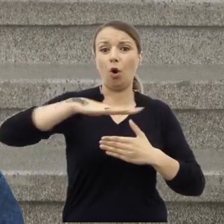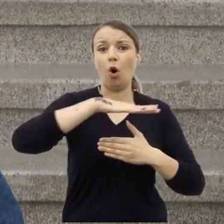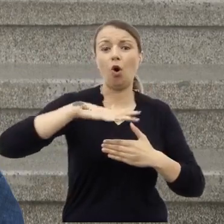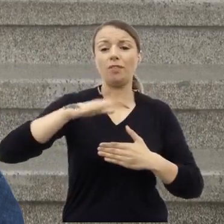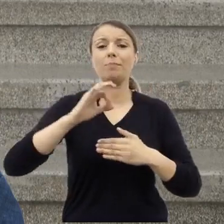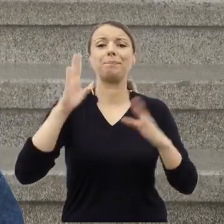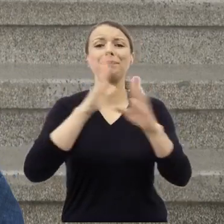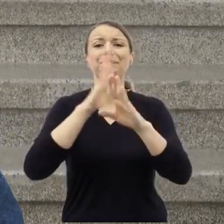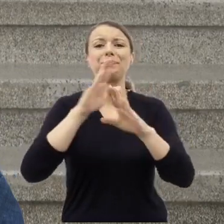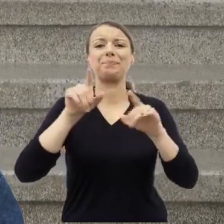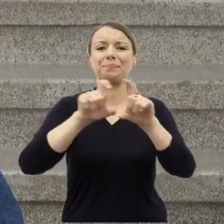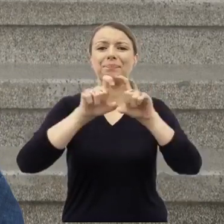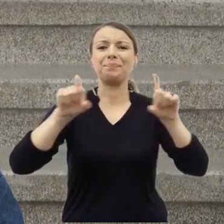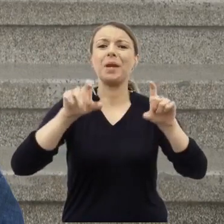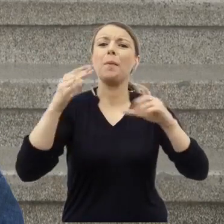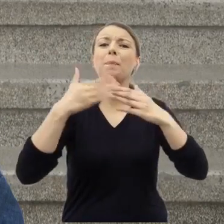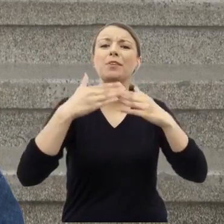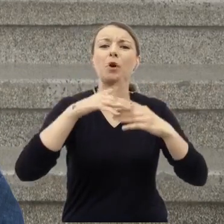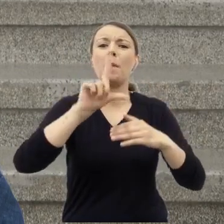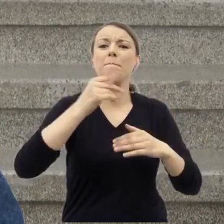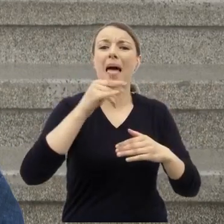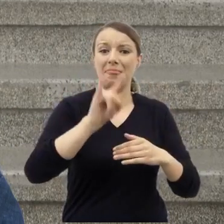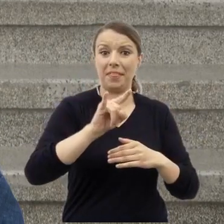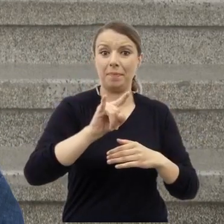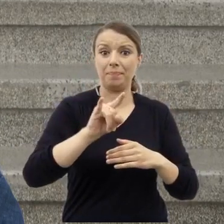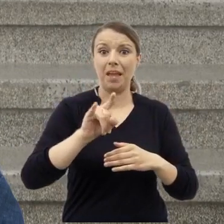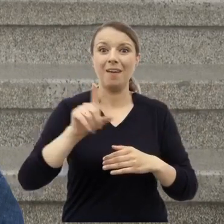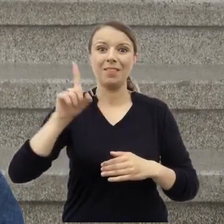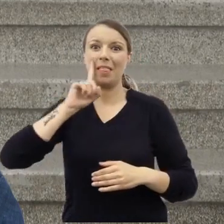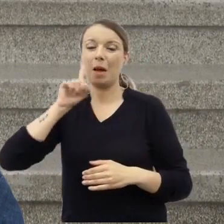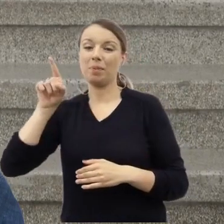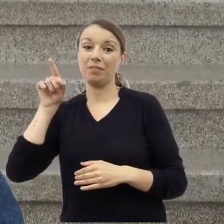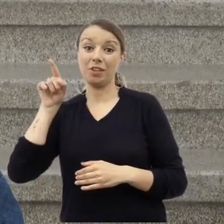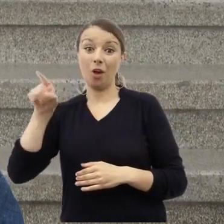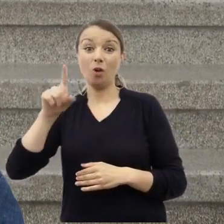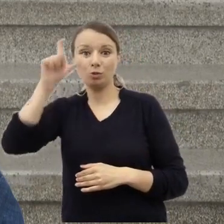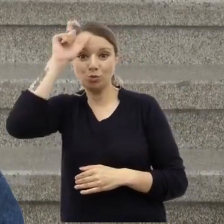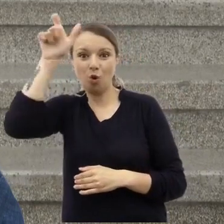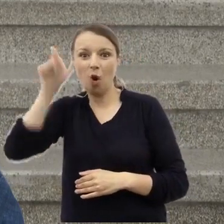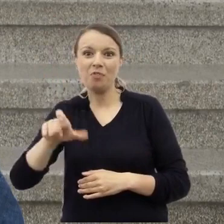był to człowiek, który do końca życia pilnował miejsca zbrodni.